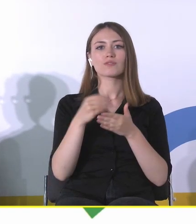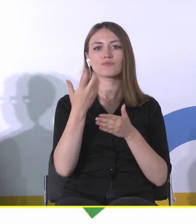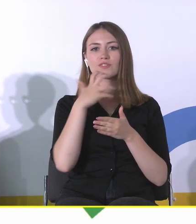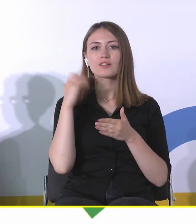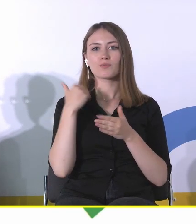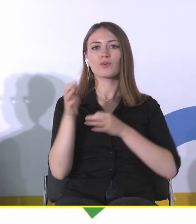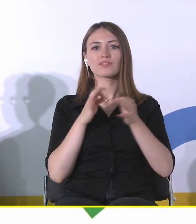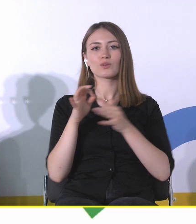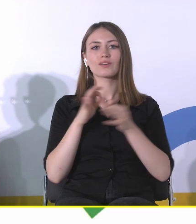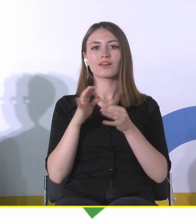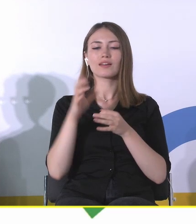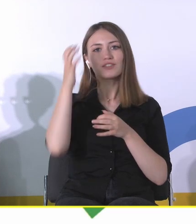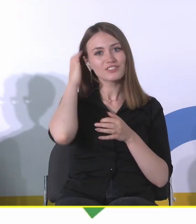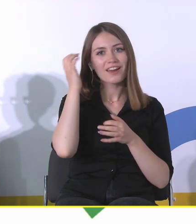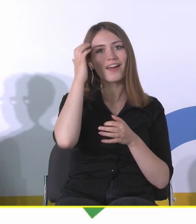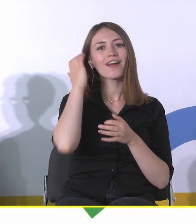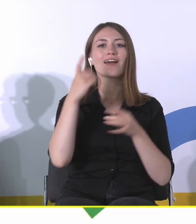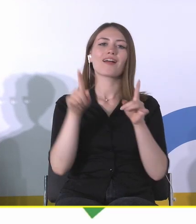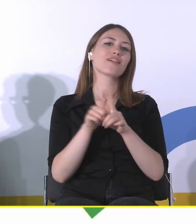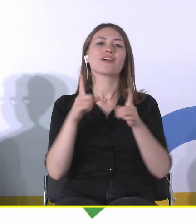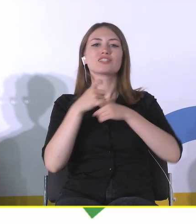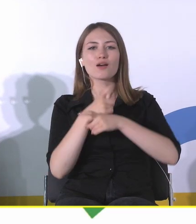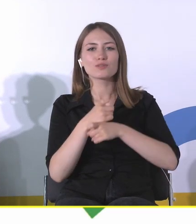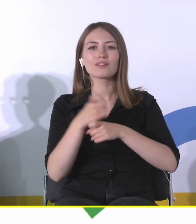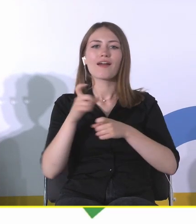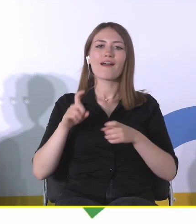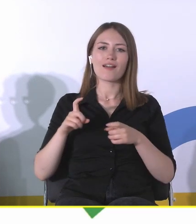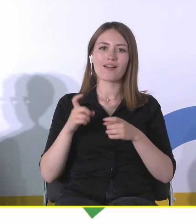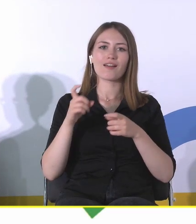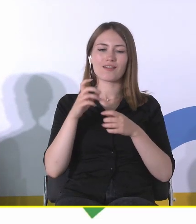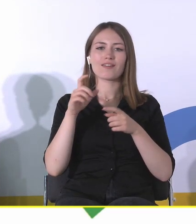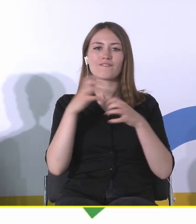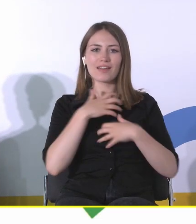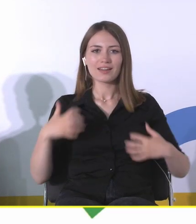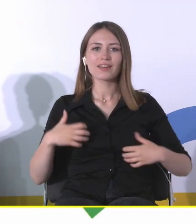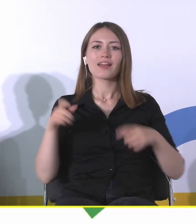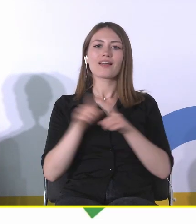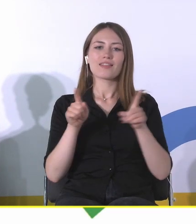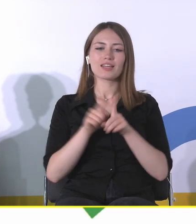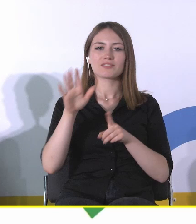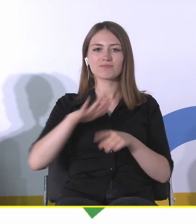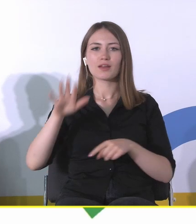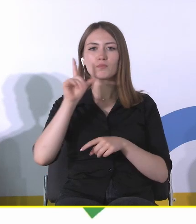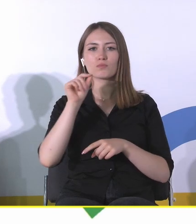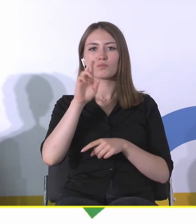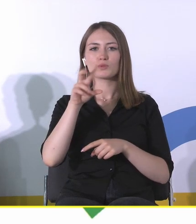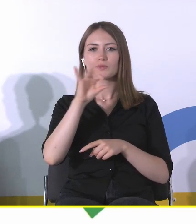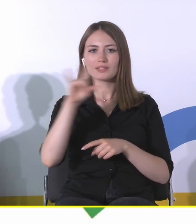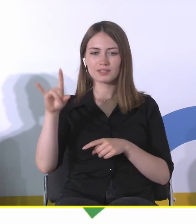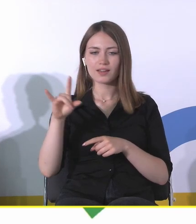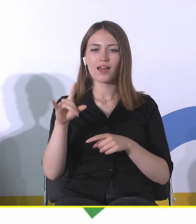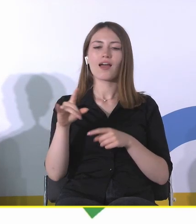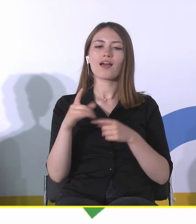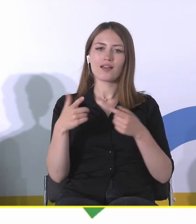i do Czech, i do Austro-Węgier, i do Prus, i częściowo też do Polski, więc jakby budując na tym wielokulturowym, na tej